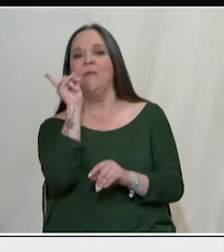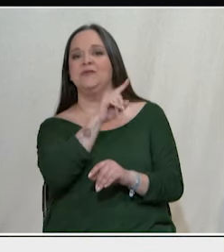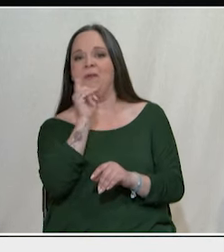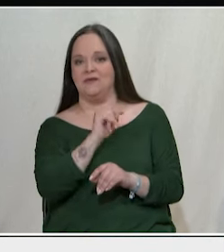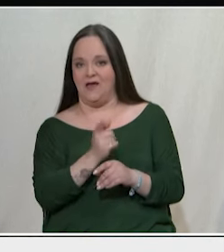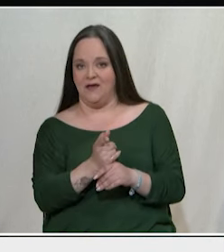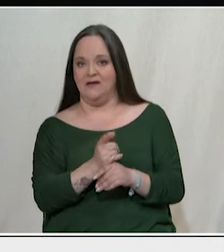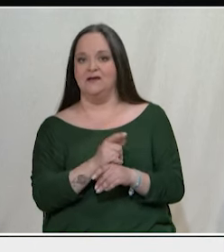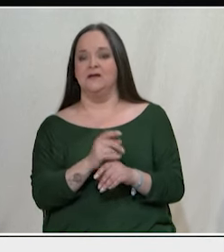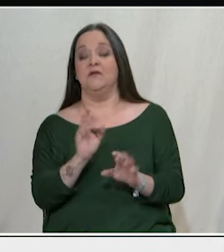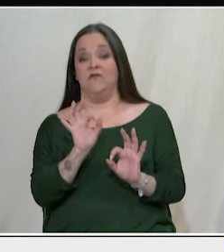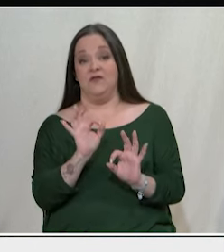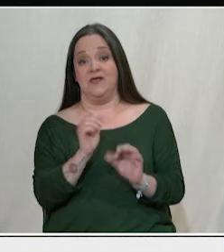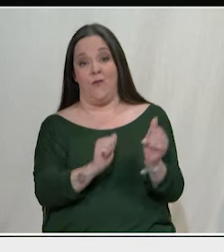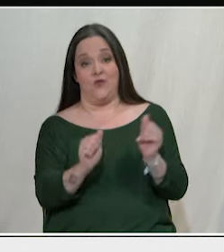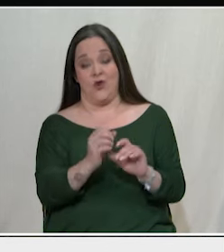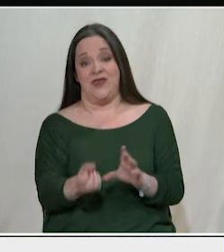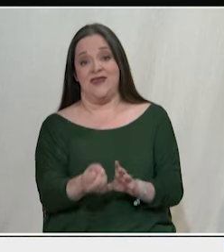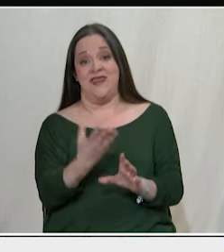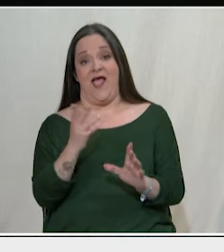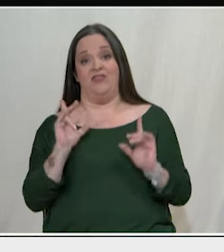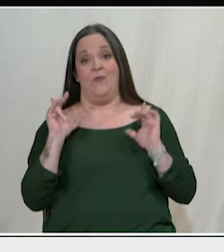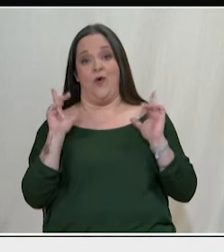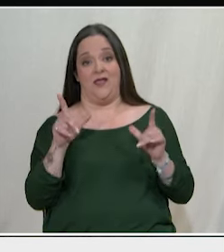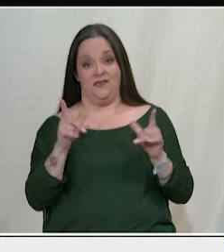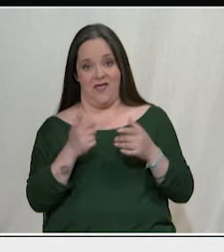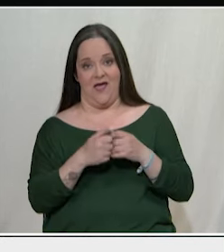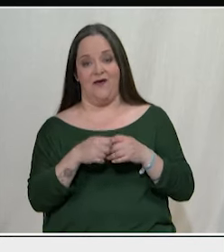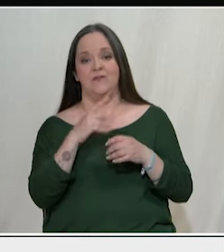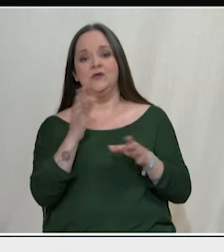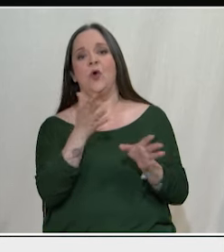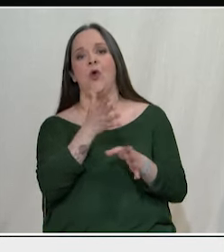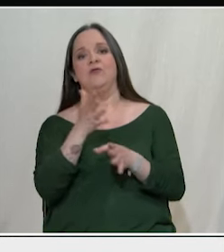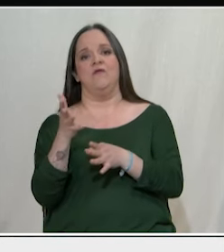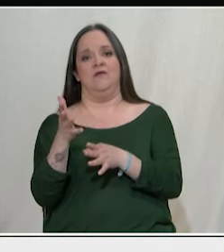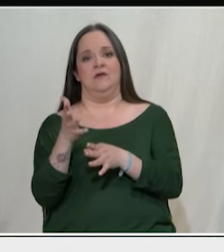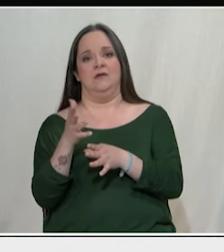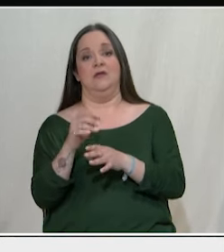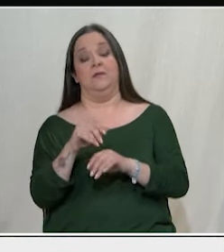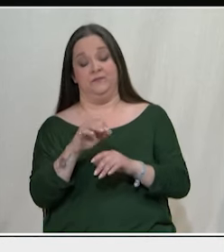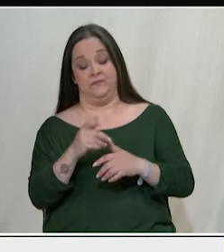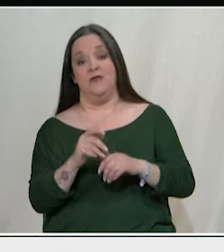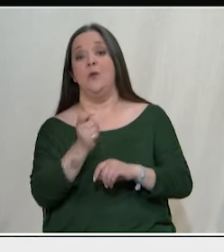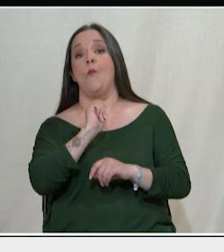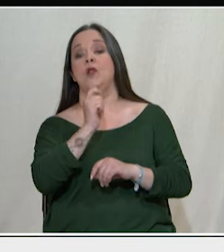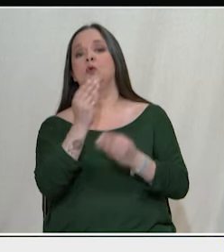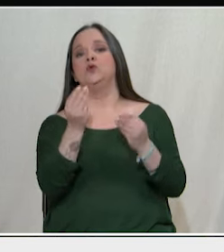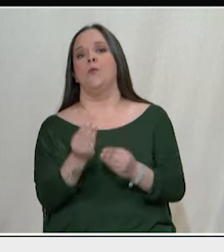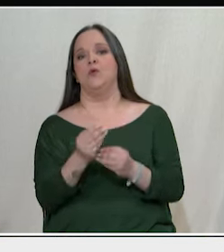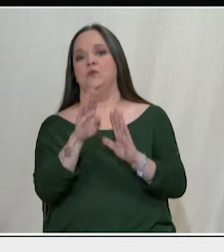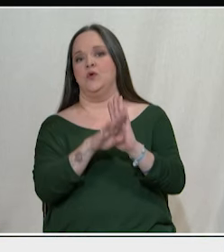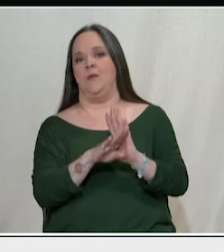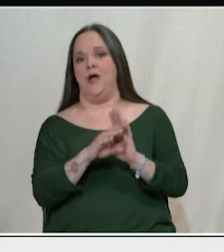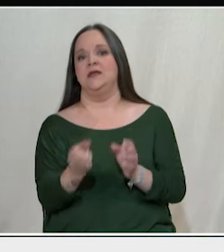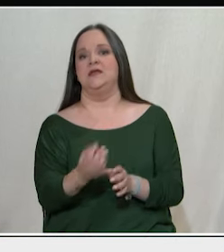Δημοκρατίας βέβαια πρώτης-πρώτης. Δηλαδή από τη μια μεριά αυτή είναι η πολιτική της Νέας Δημοκρατίας και μετά για παράδειγμα ο